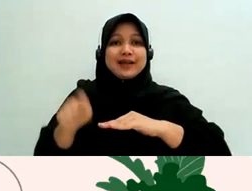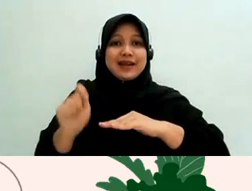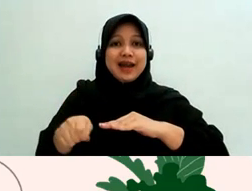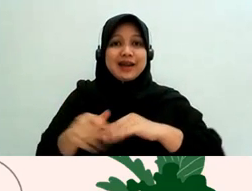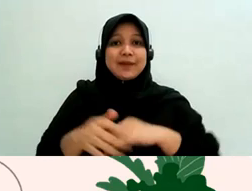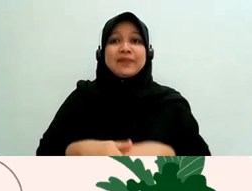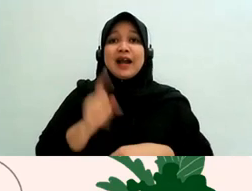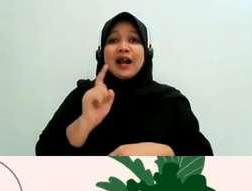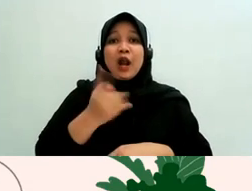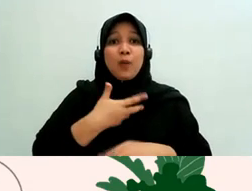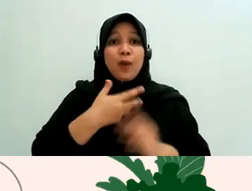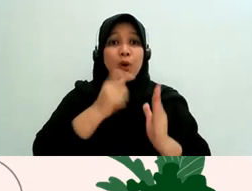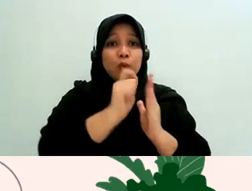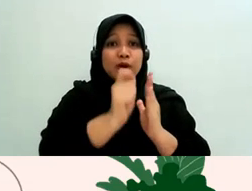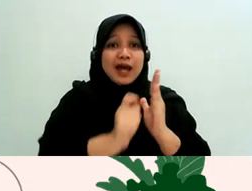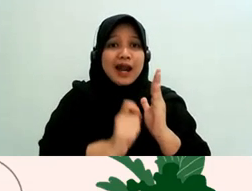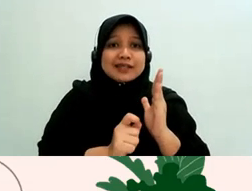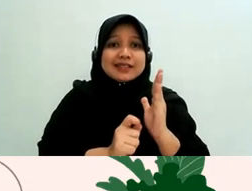ya ketika bilang misalnya